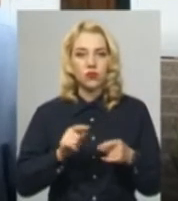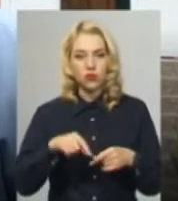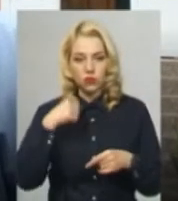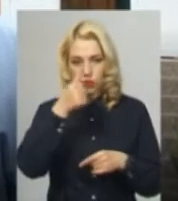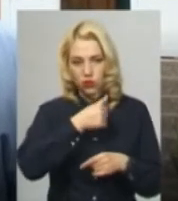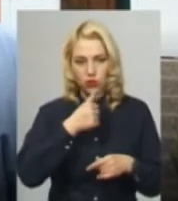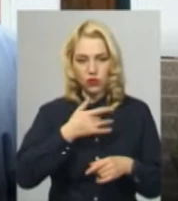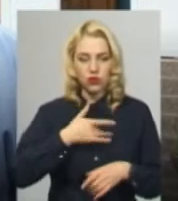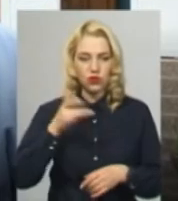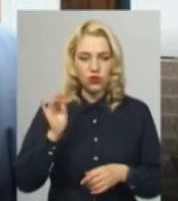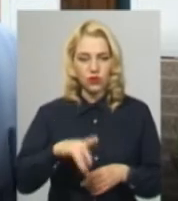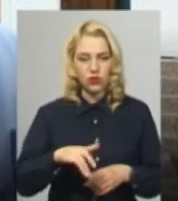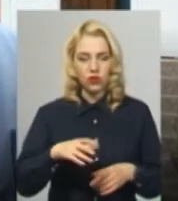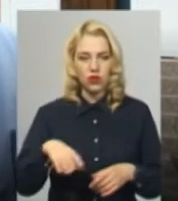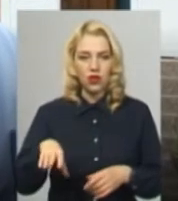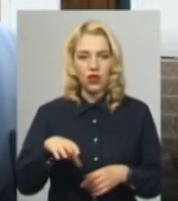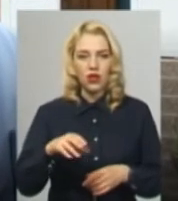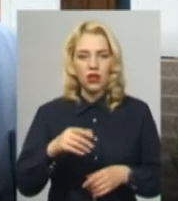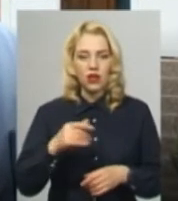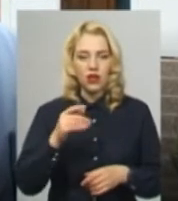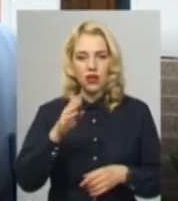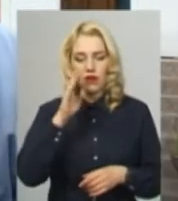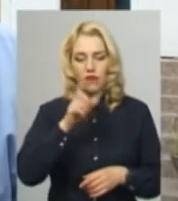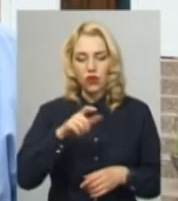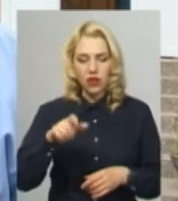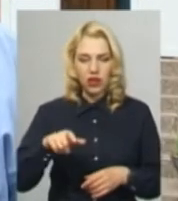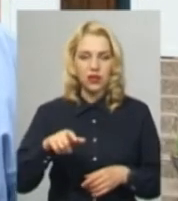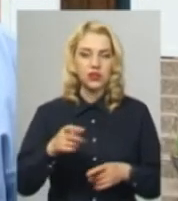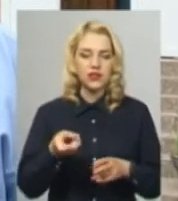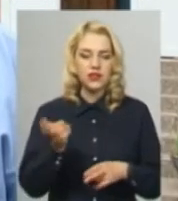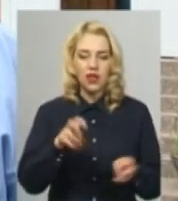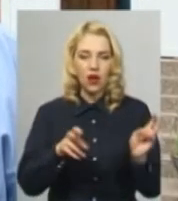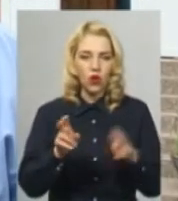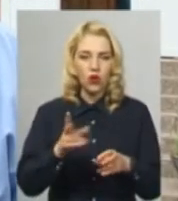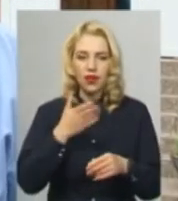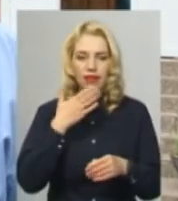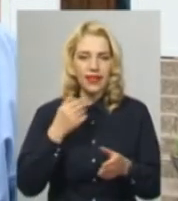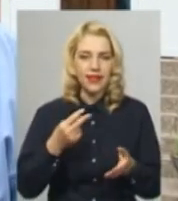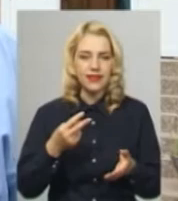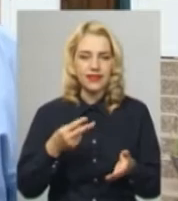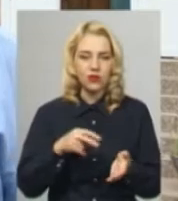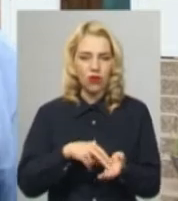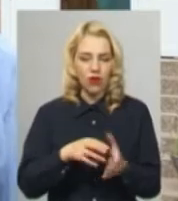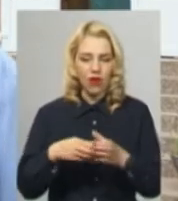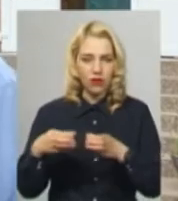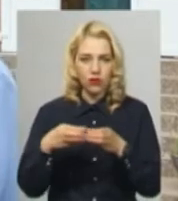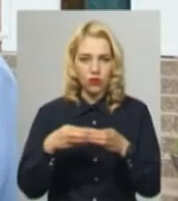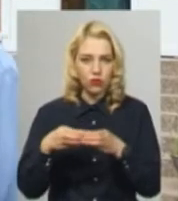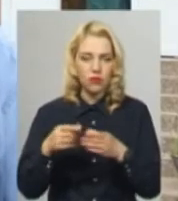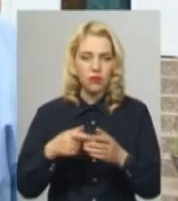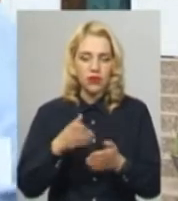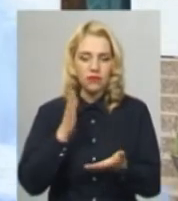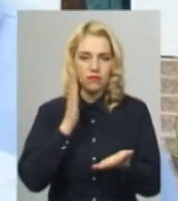розміщена повністю лінія. Вони заходили, не затримувалися біля місць скупчення, зразу проходили в